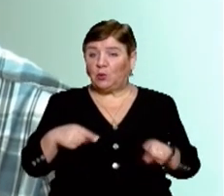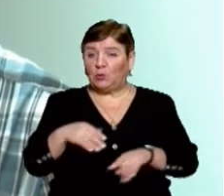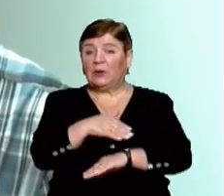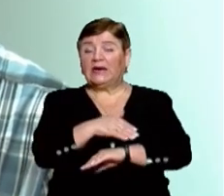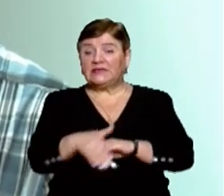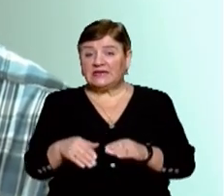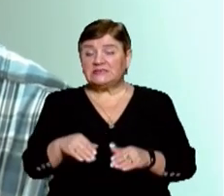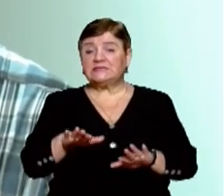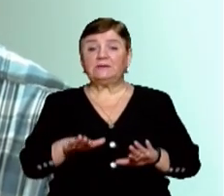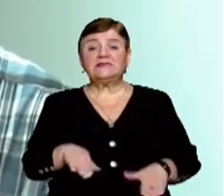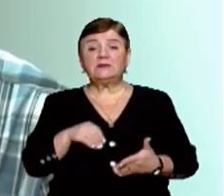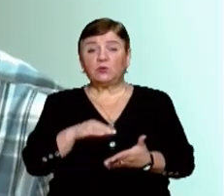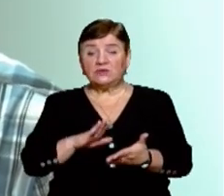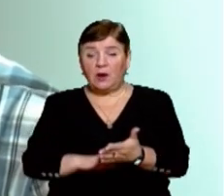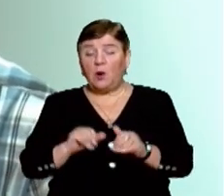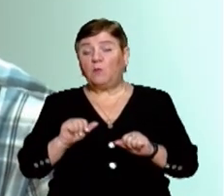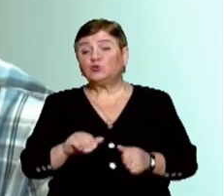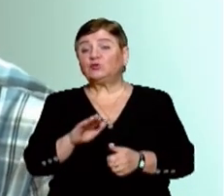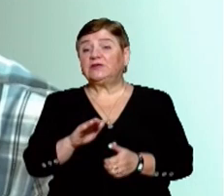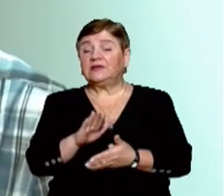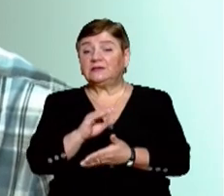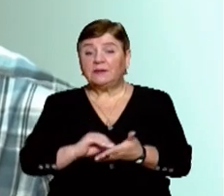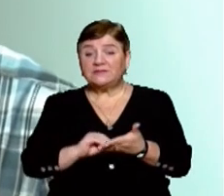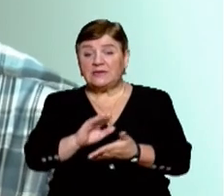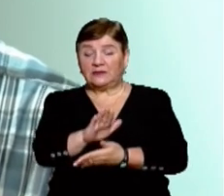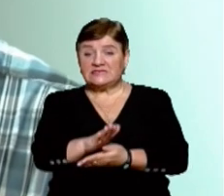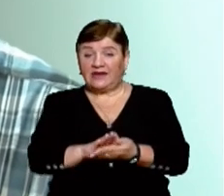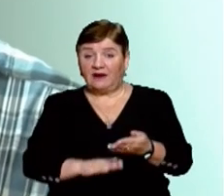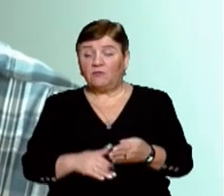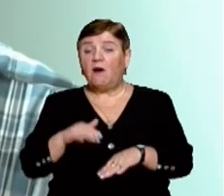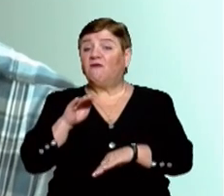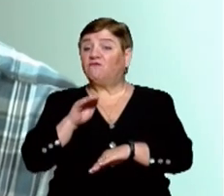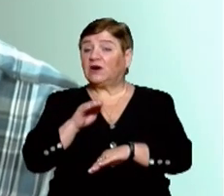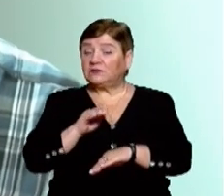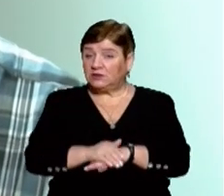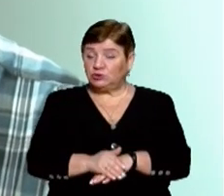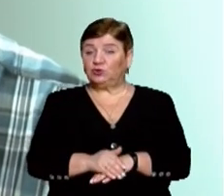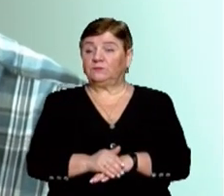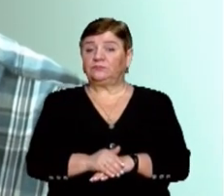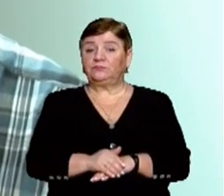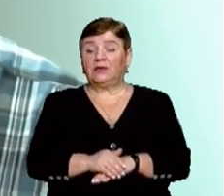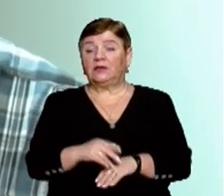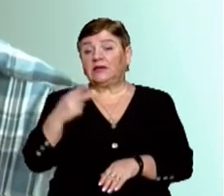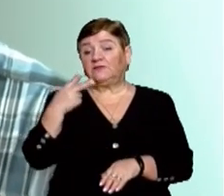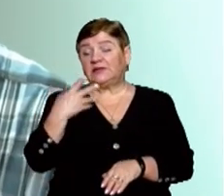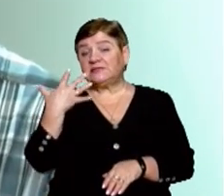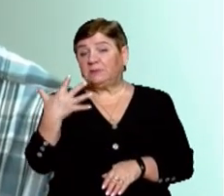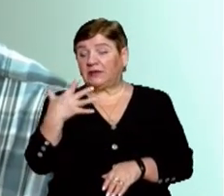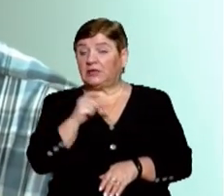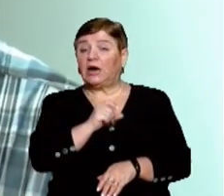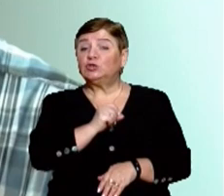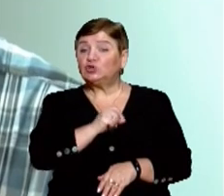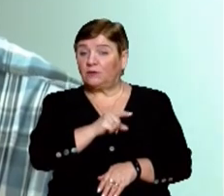зняти з реєстрації, але можуть написати заяву. І фактично встигають на 25 жовтня